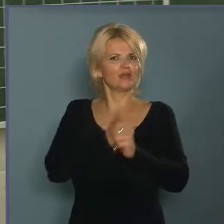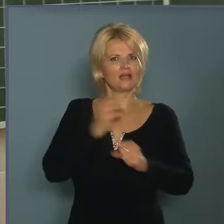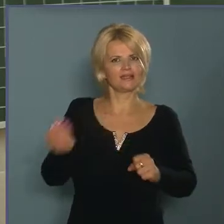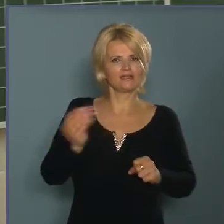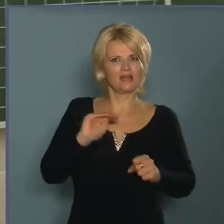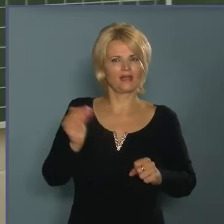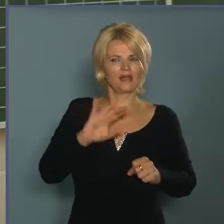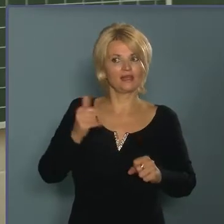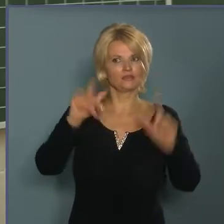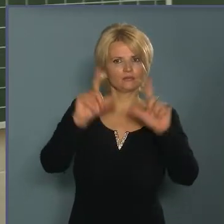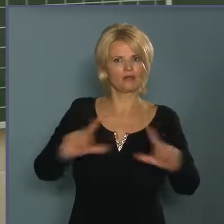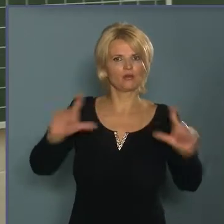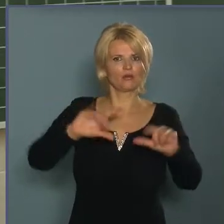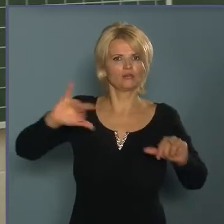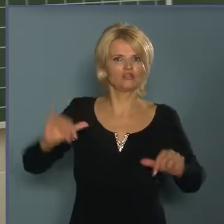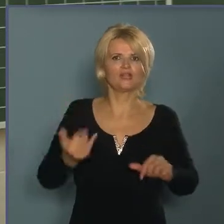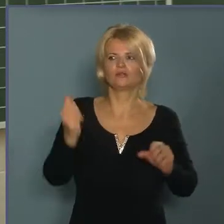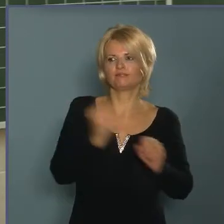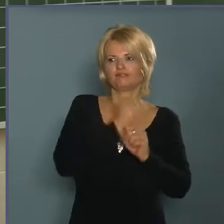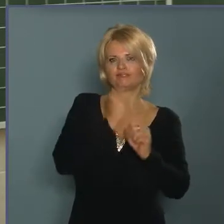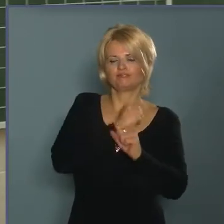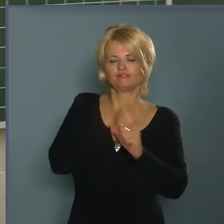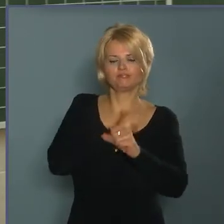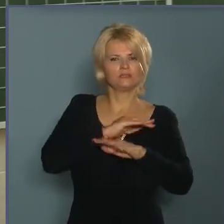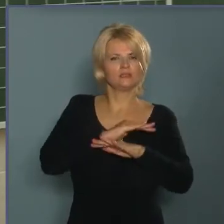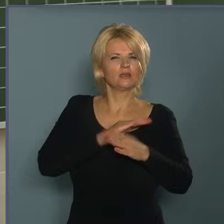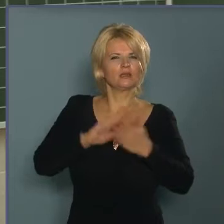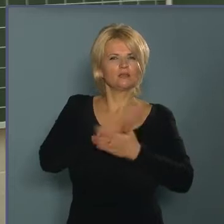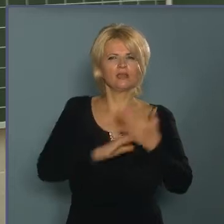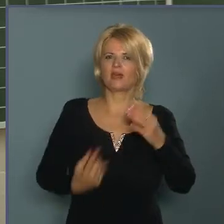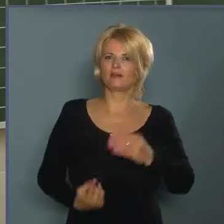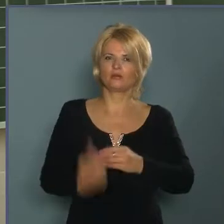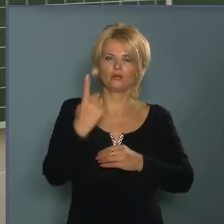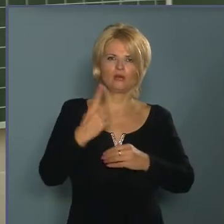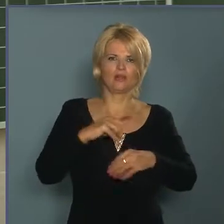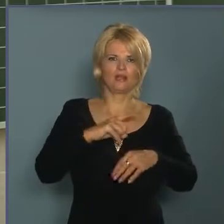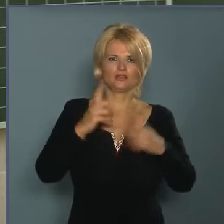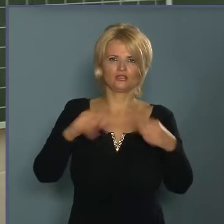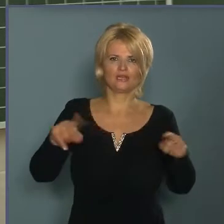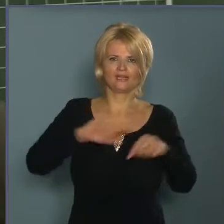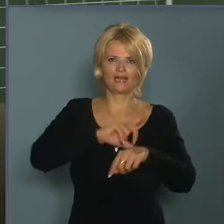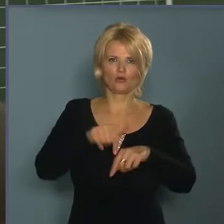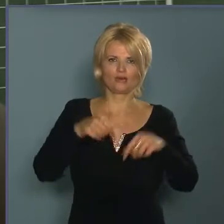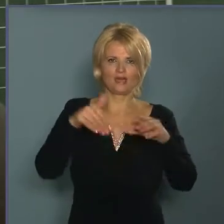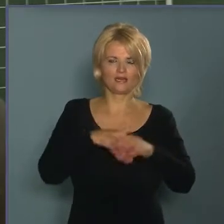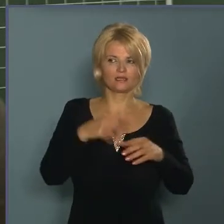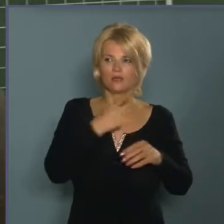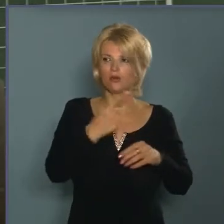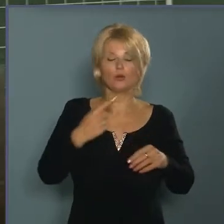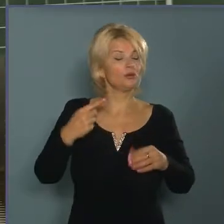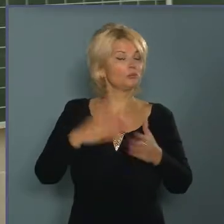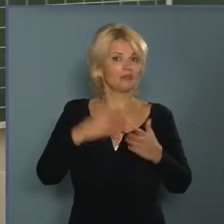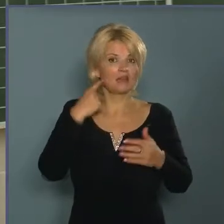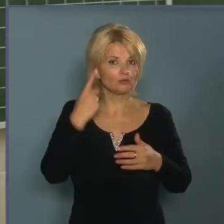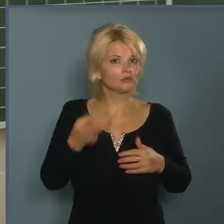A gyerekek és a pedagógusok is, hogy milyen rendhagyó énekórán vehetünk a mai napon részt. Tehát még önök sem tudnak semmit, és